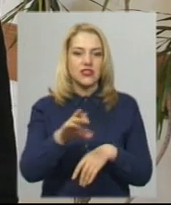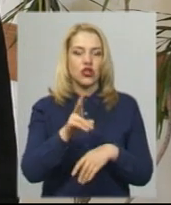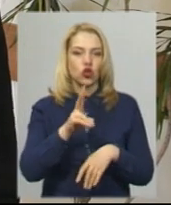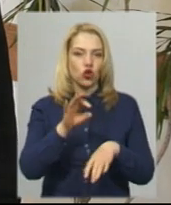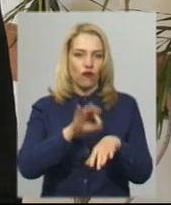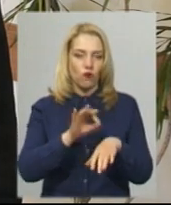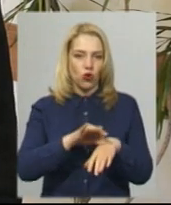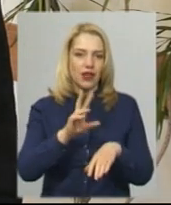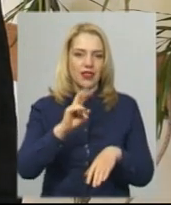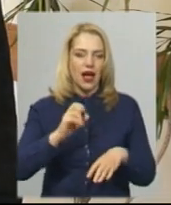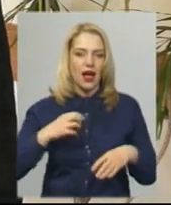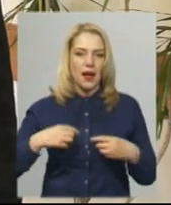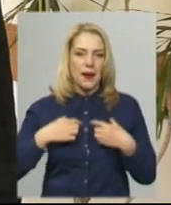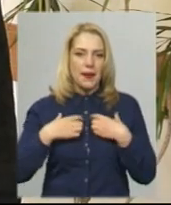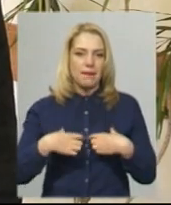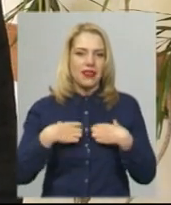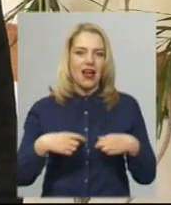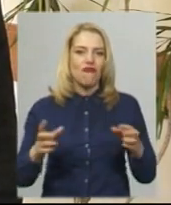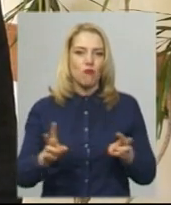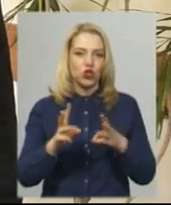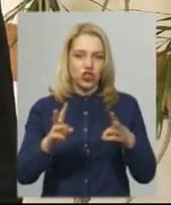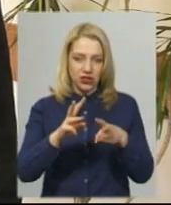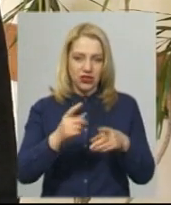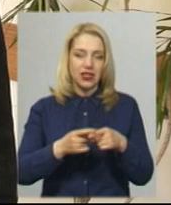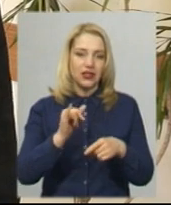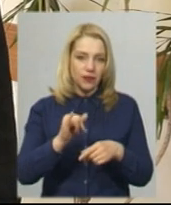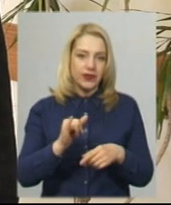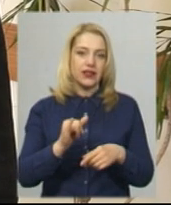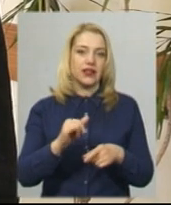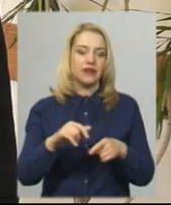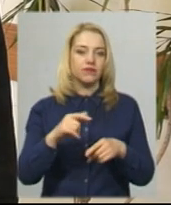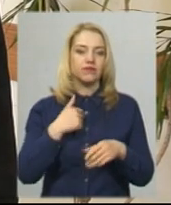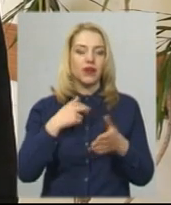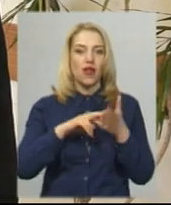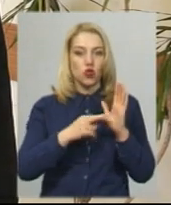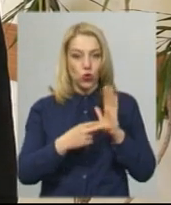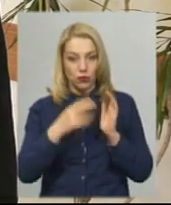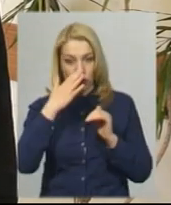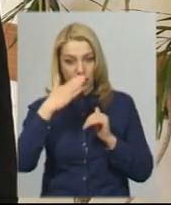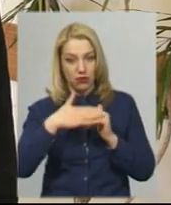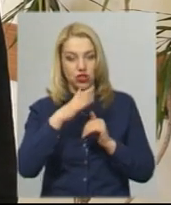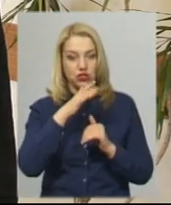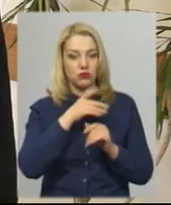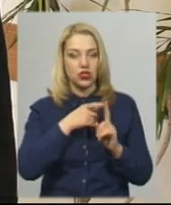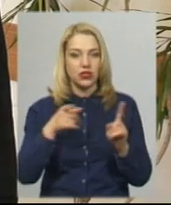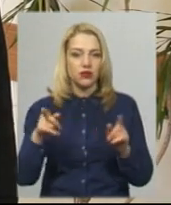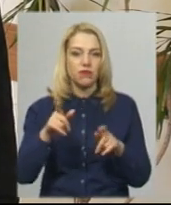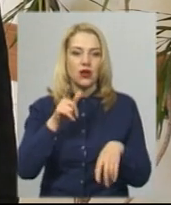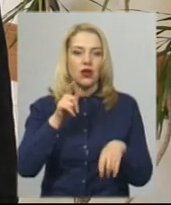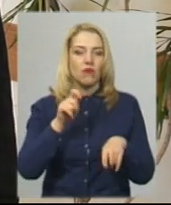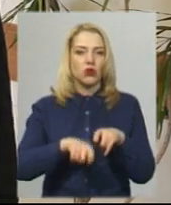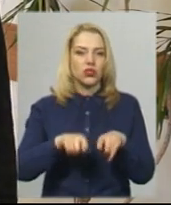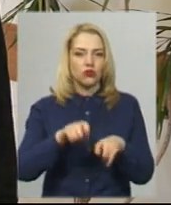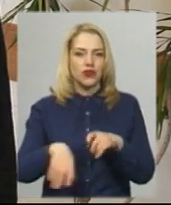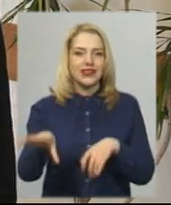пневмонії. Плануємо, це буде десь найближчим часом, протестувати всіх кондукторів